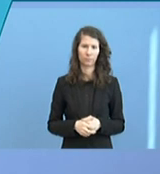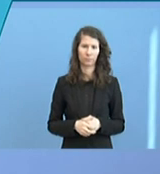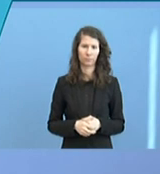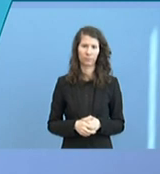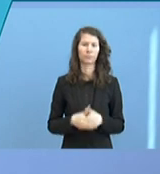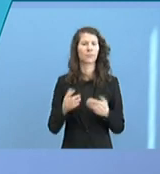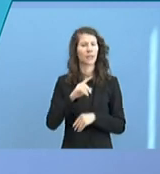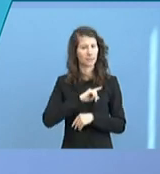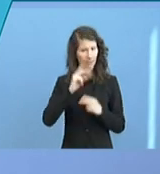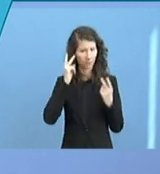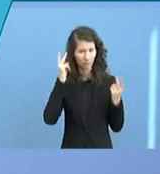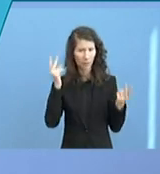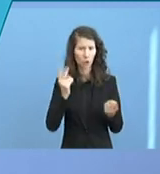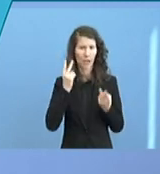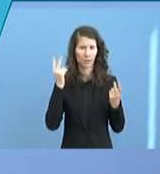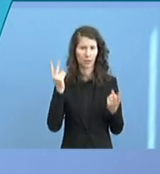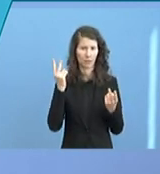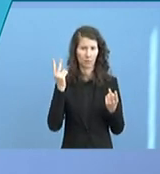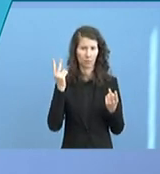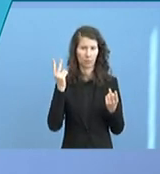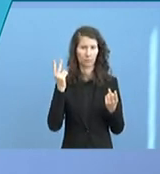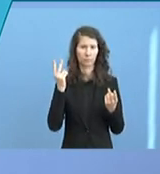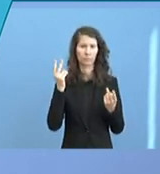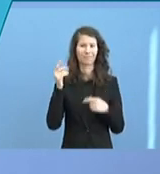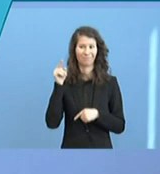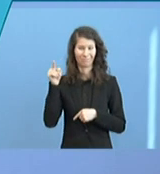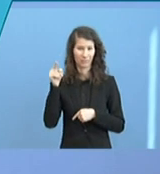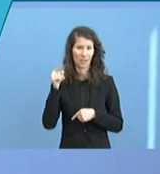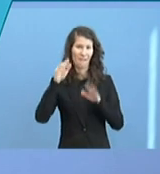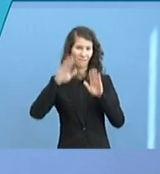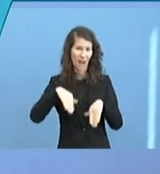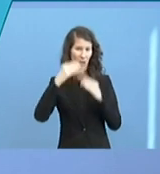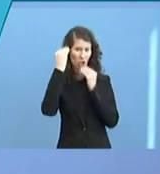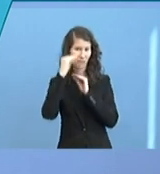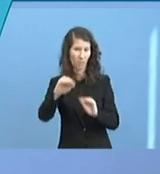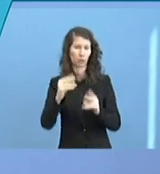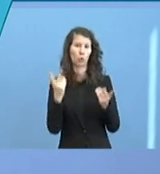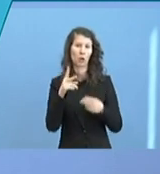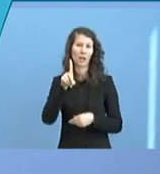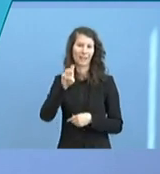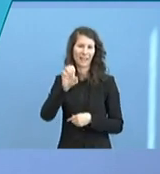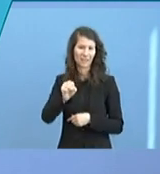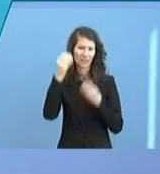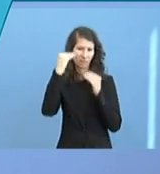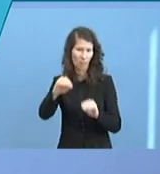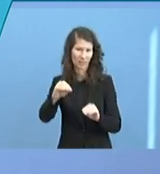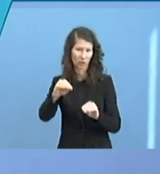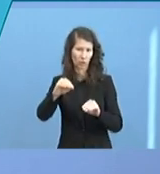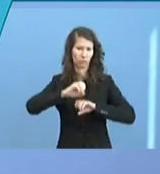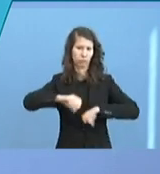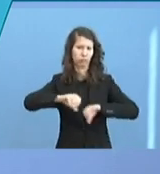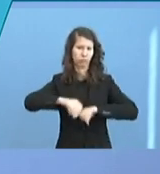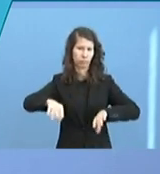Selbstverständlich ist es so, dass durch gezielte Desinformation, durch Falschinformation, losgelöst von ihrer konkreten Fragestellung,